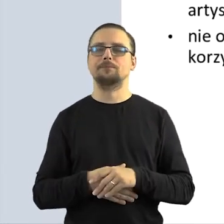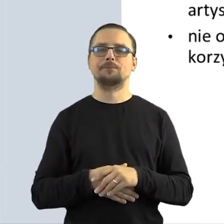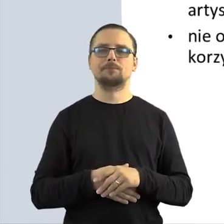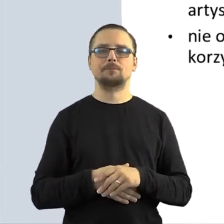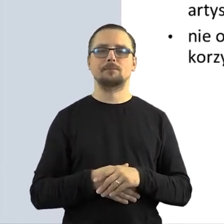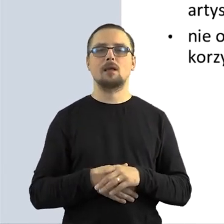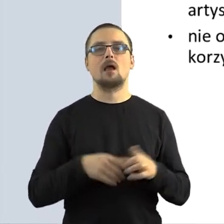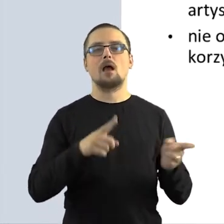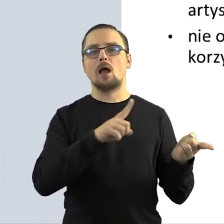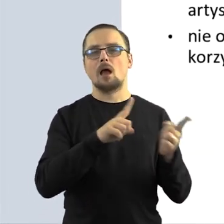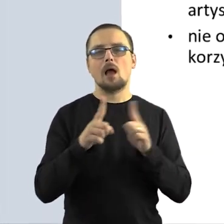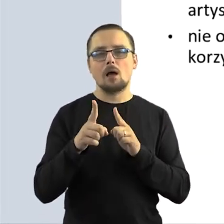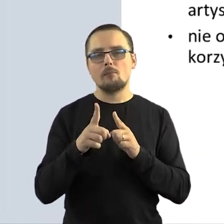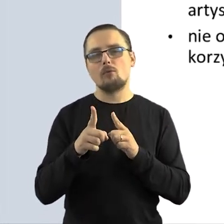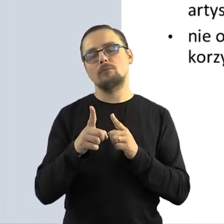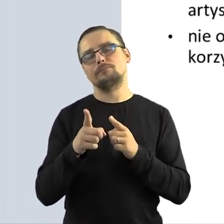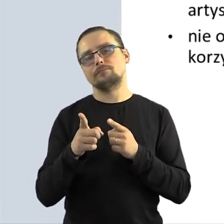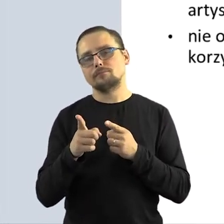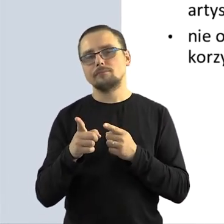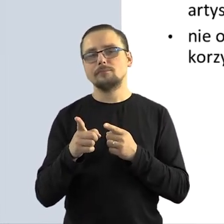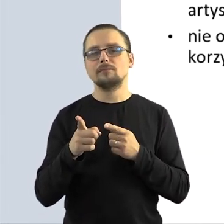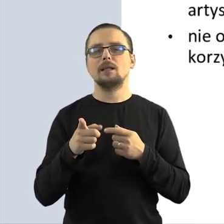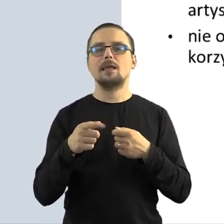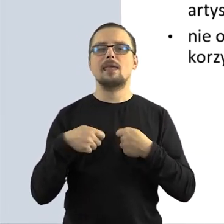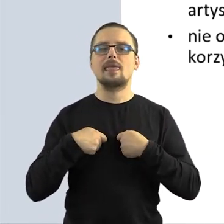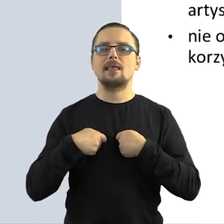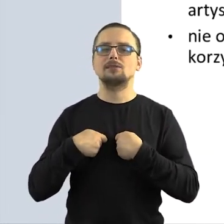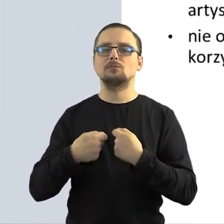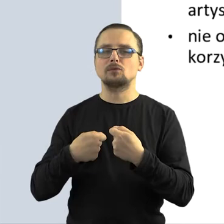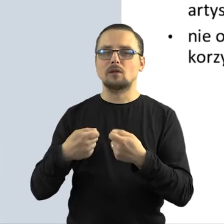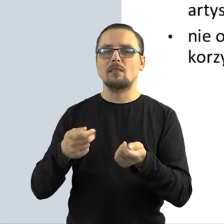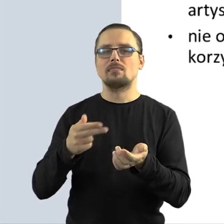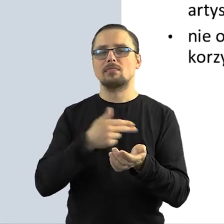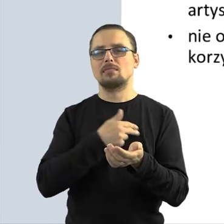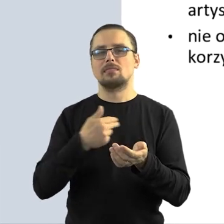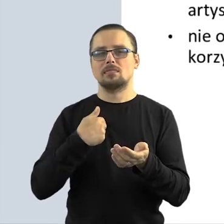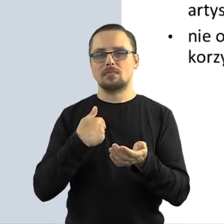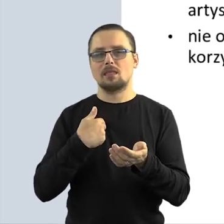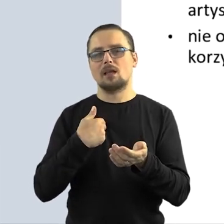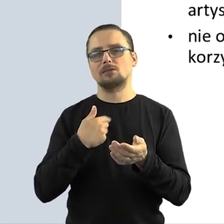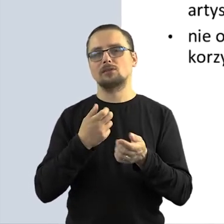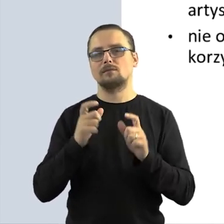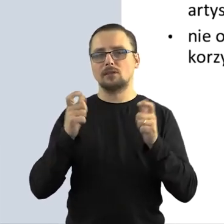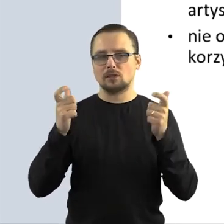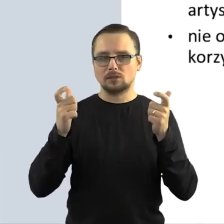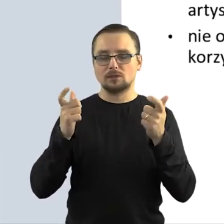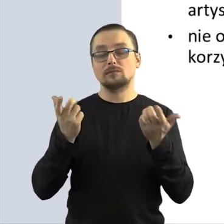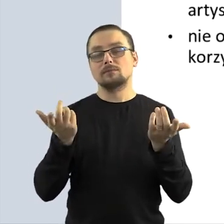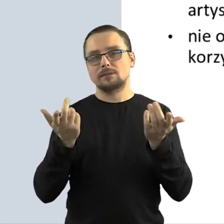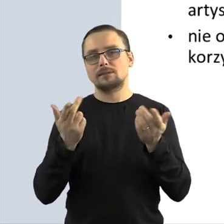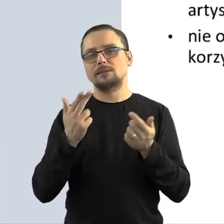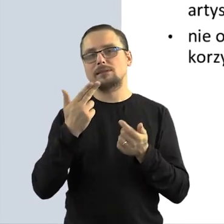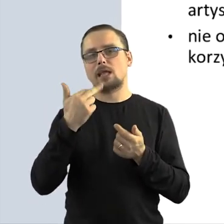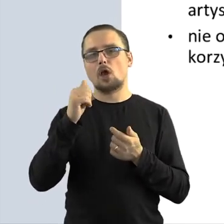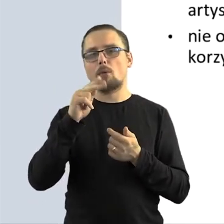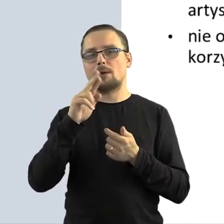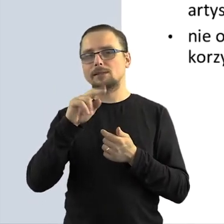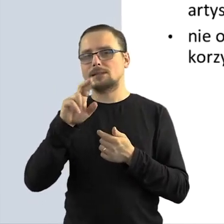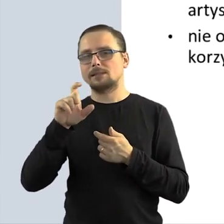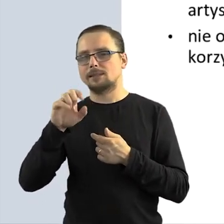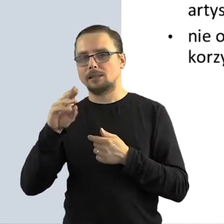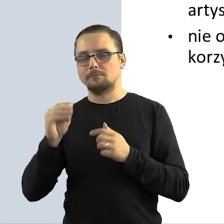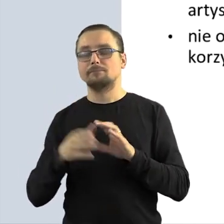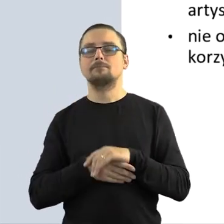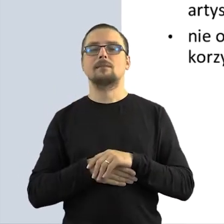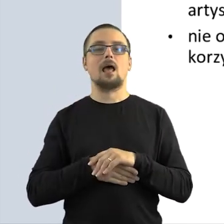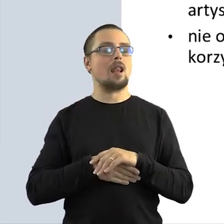też niekomercyjności pewnych zastosowań, ale tak jak mówię, co do zasady prawa autorskie nie różnicuje wydarzeń ze względu na to,